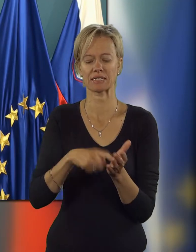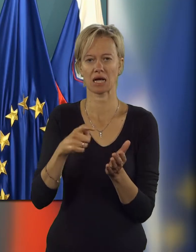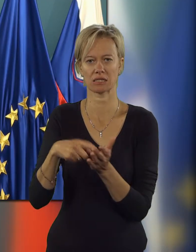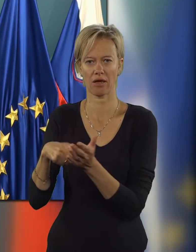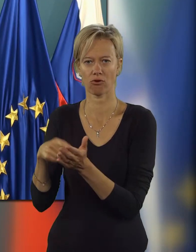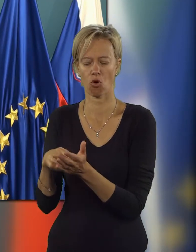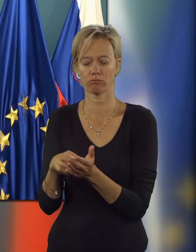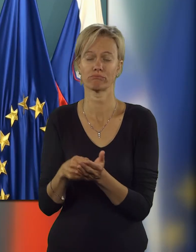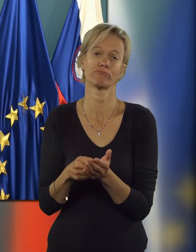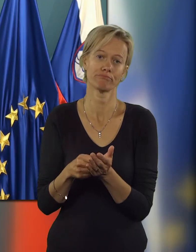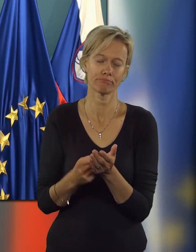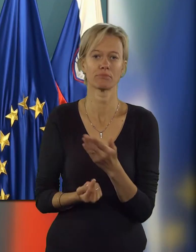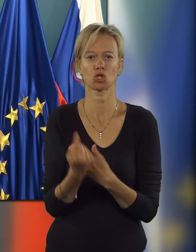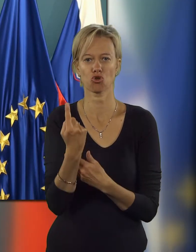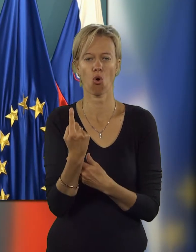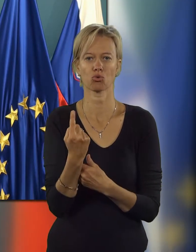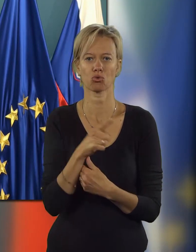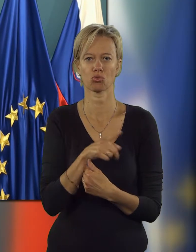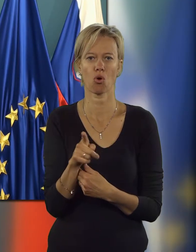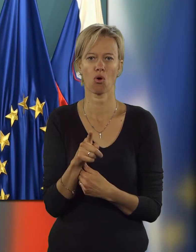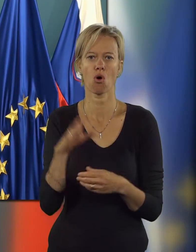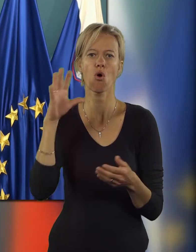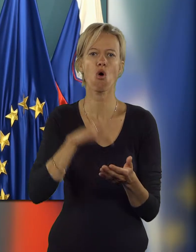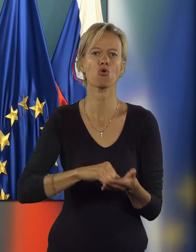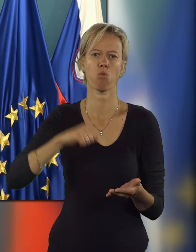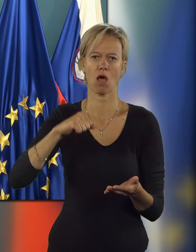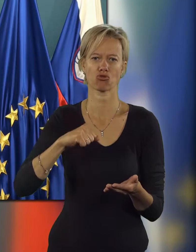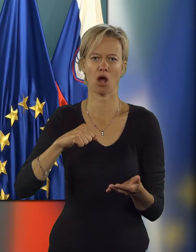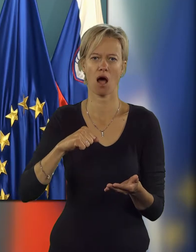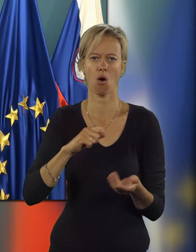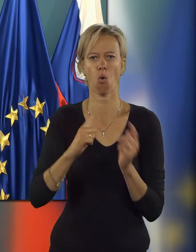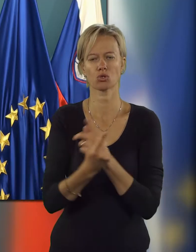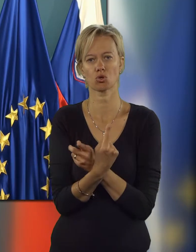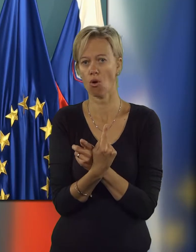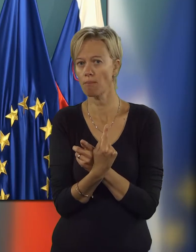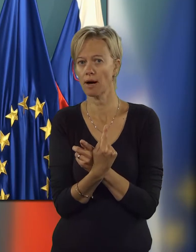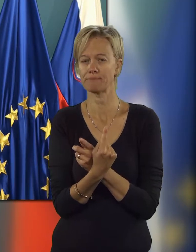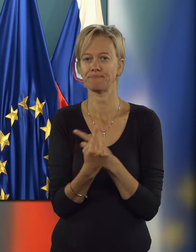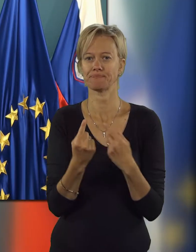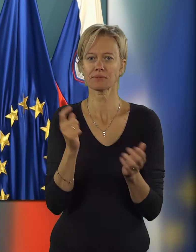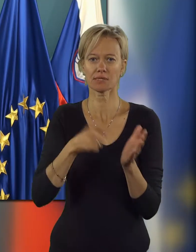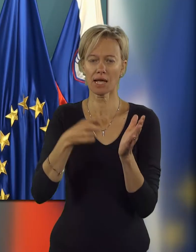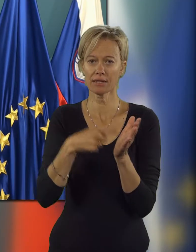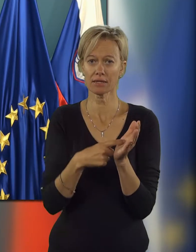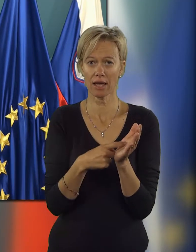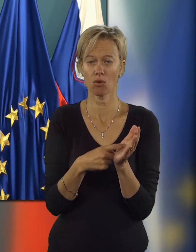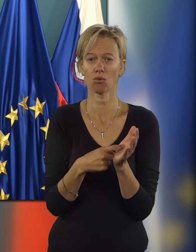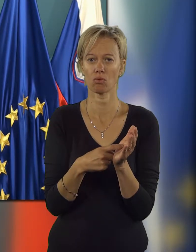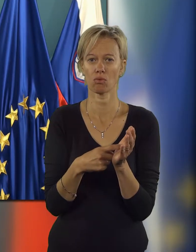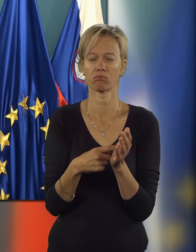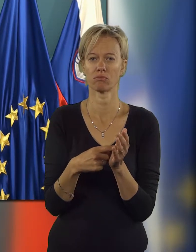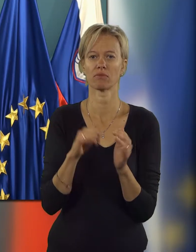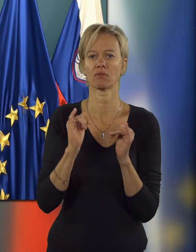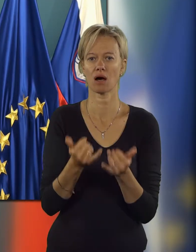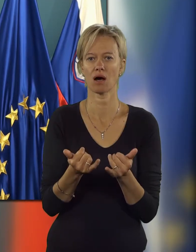zahtevkov, prišlo do rubeža oziroma do zahtev, da